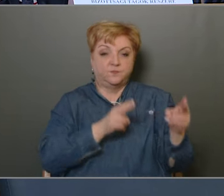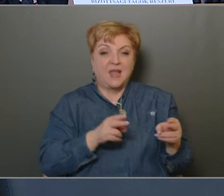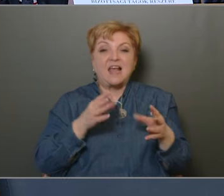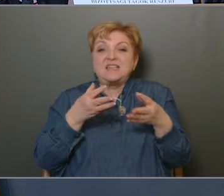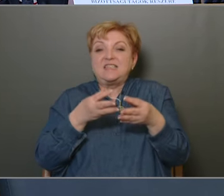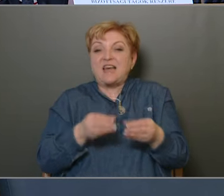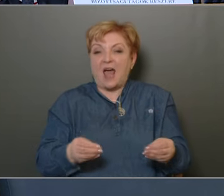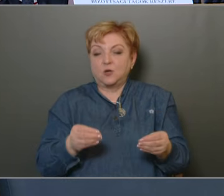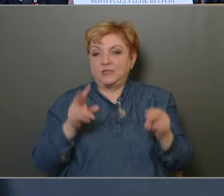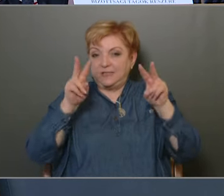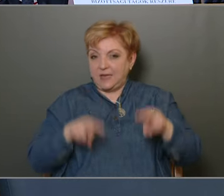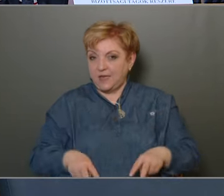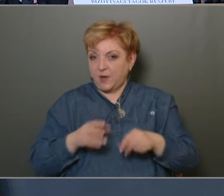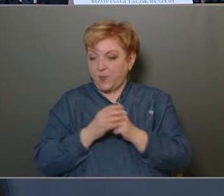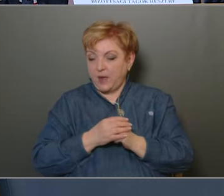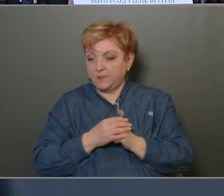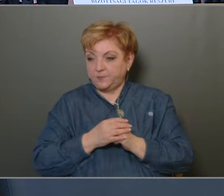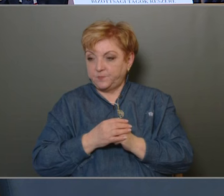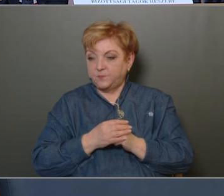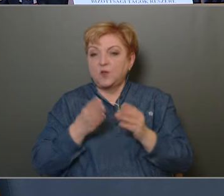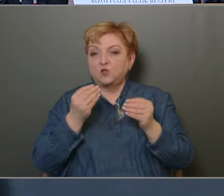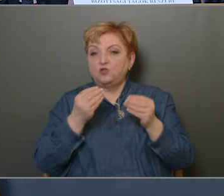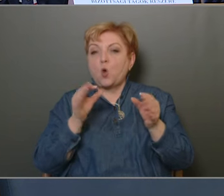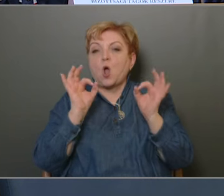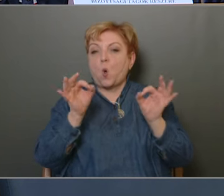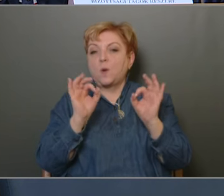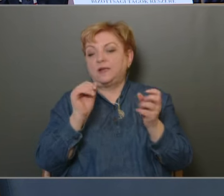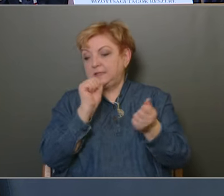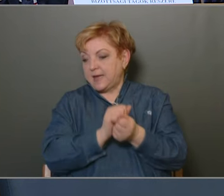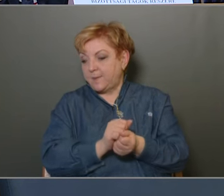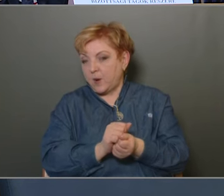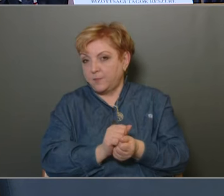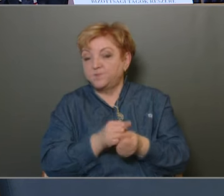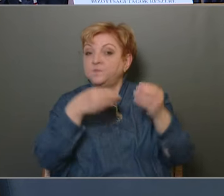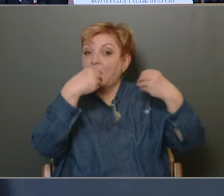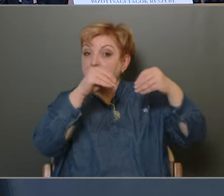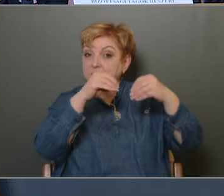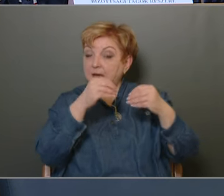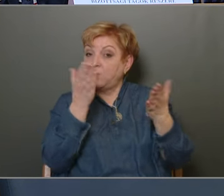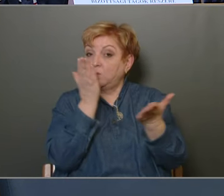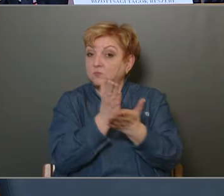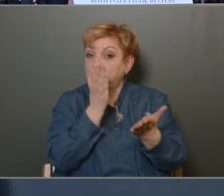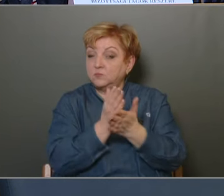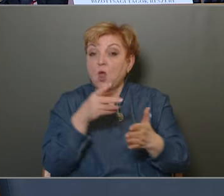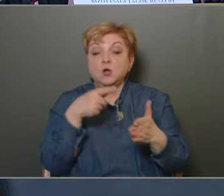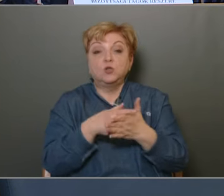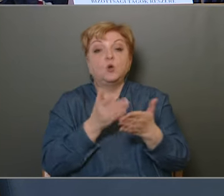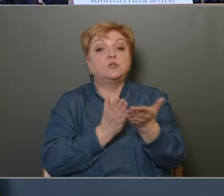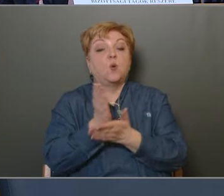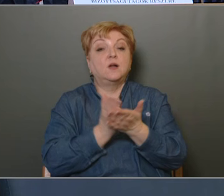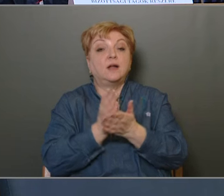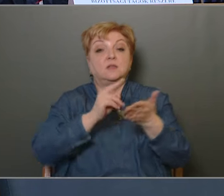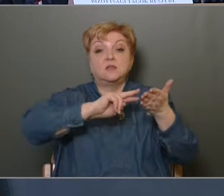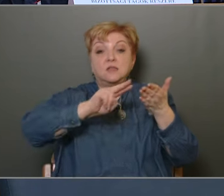száraz tényekre és az előterjesztésben szereplő rengeteg konkrét számra. A beszámoló megfelel a közszolgáltatási